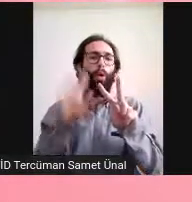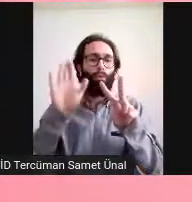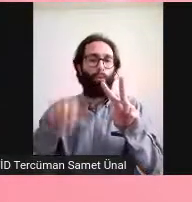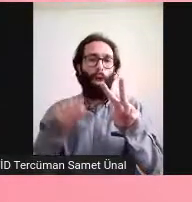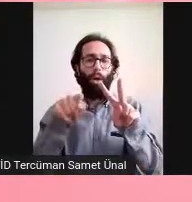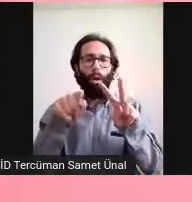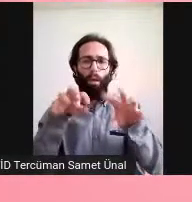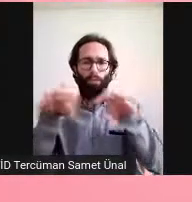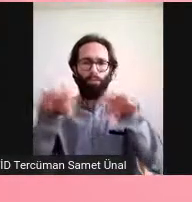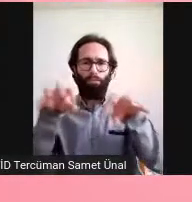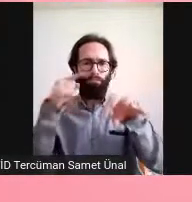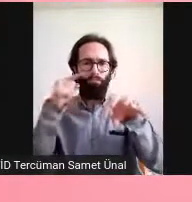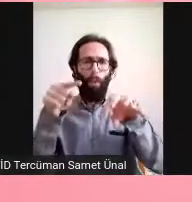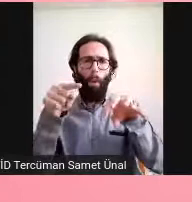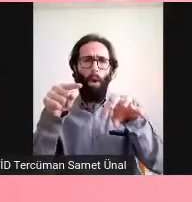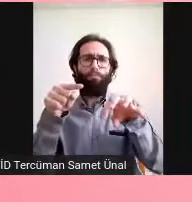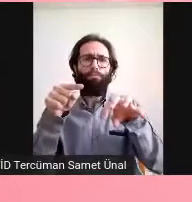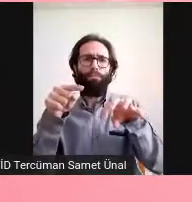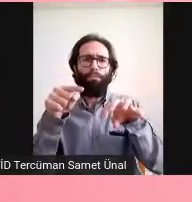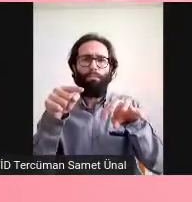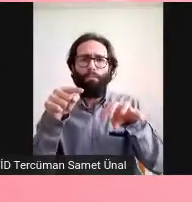var. Duktal hücreler.